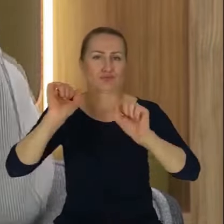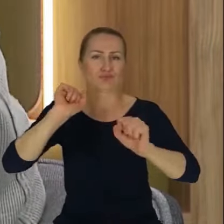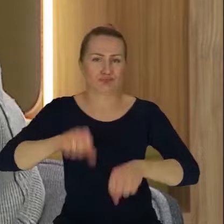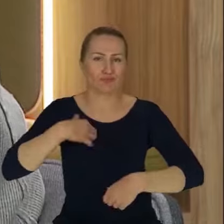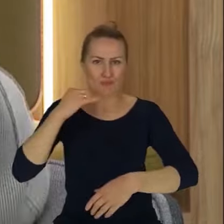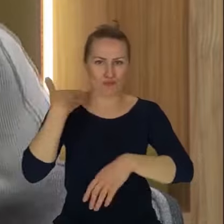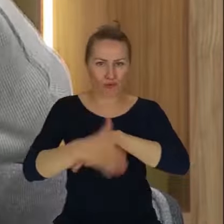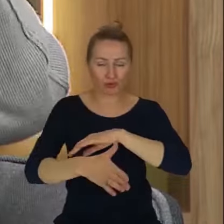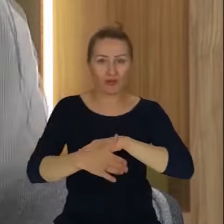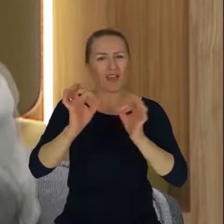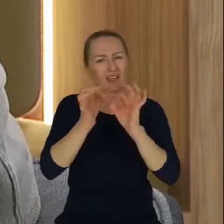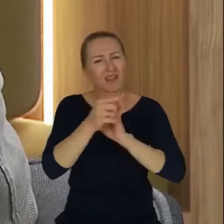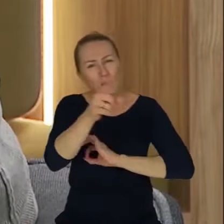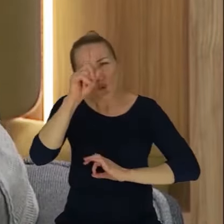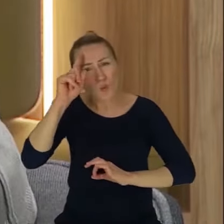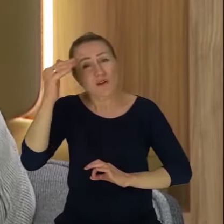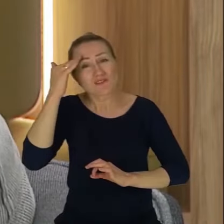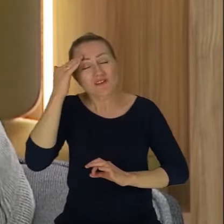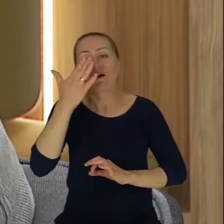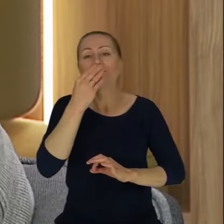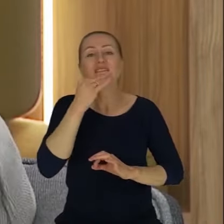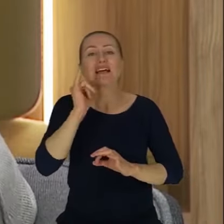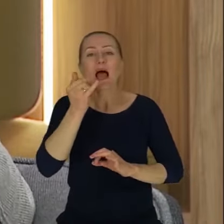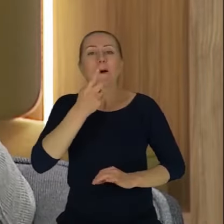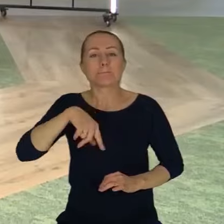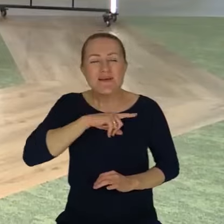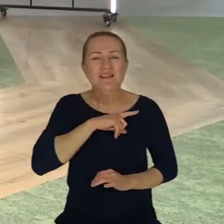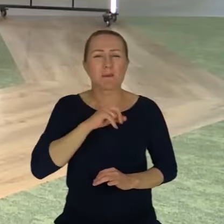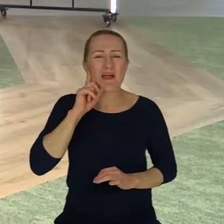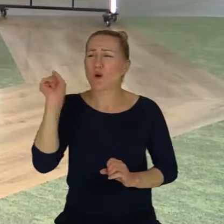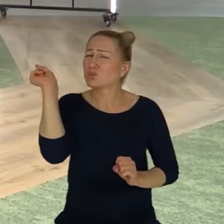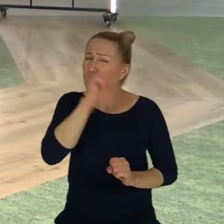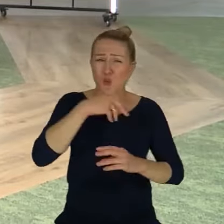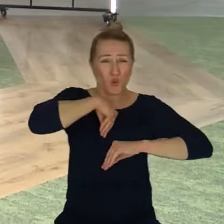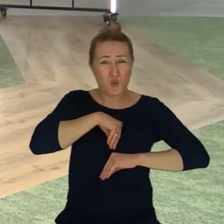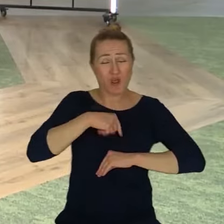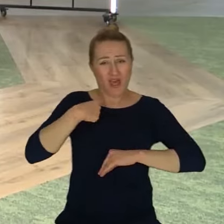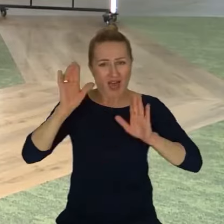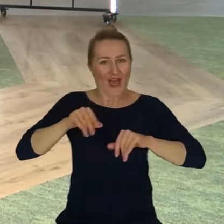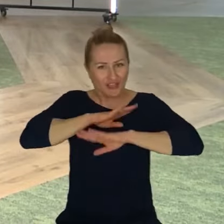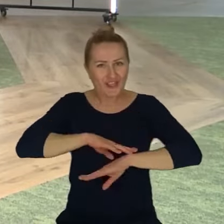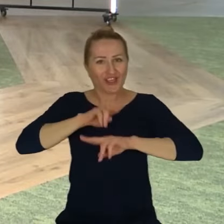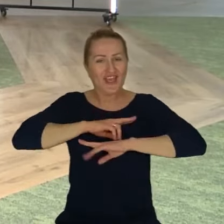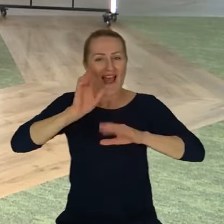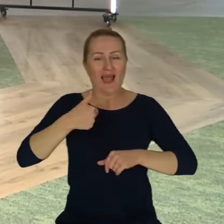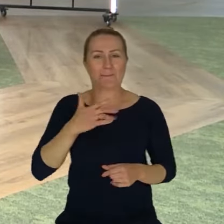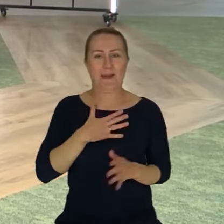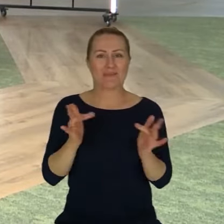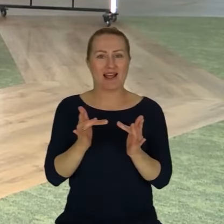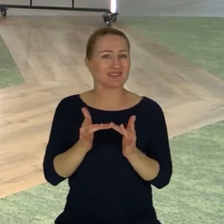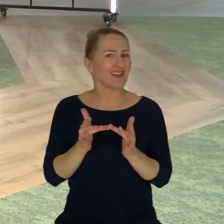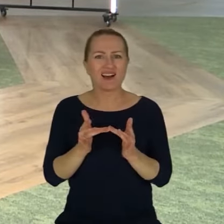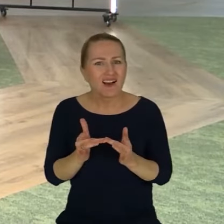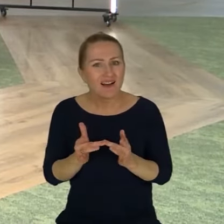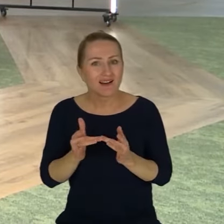podatni na to, na bzdurę, którą w sobie hodujemy i uważamy, że mamy rację, to myślę, że świat byłby lepszy. Tak,